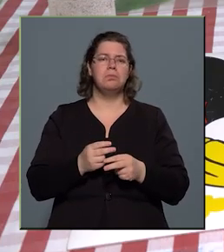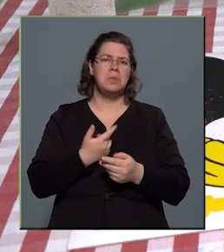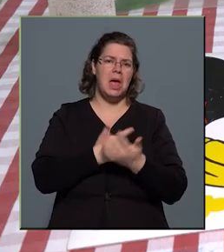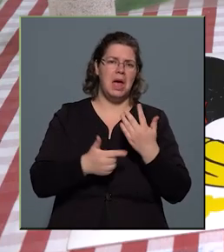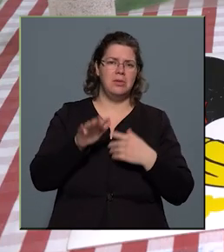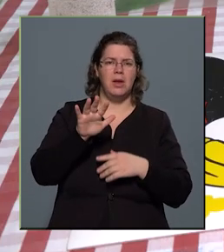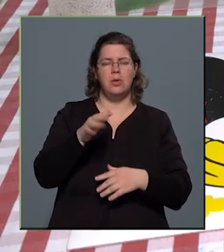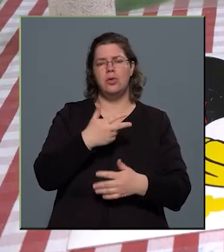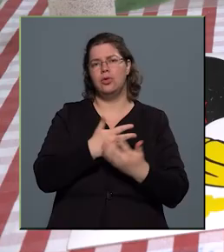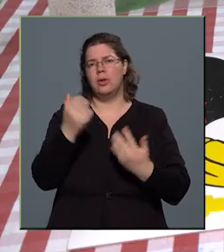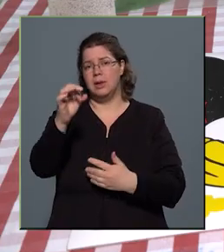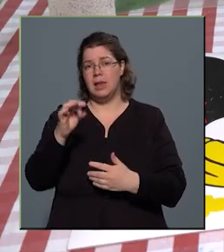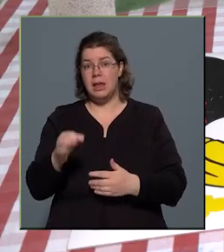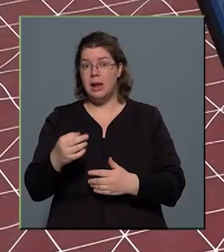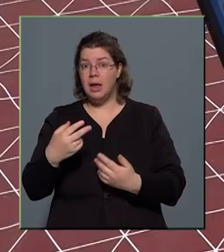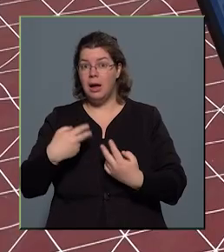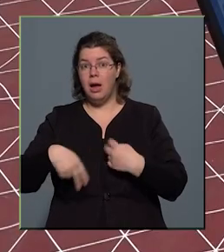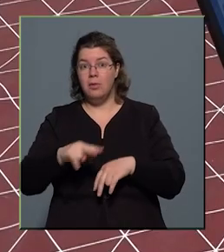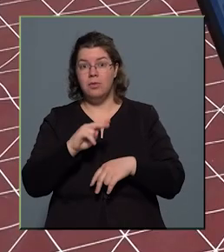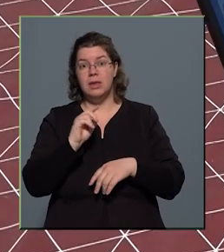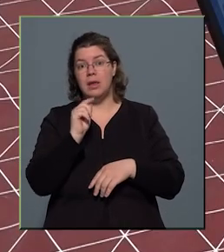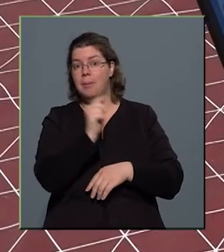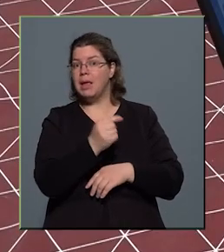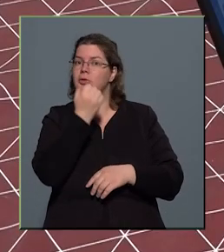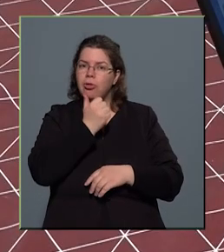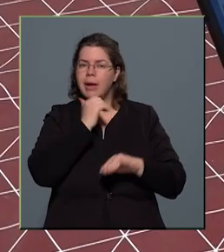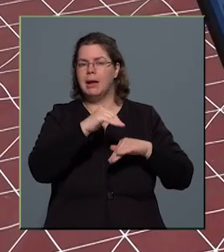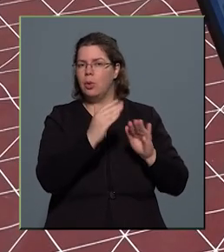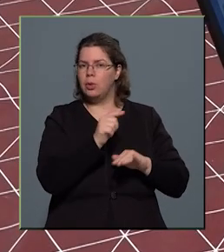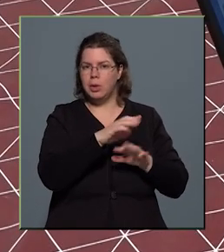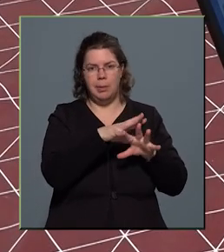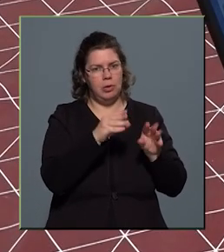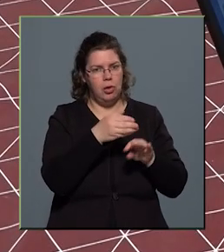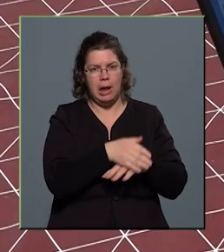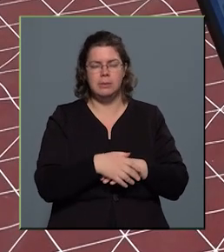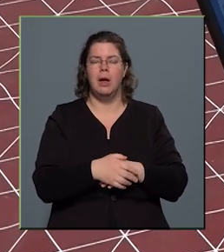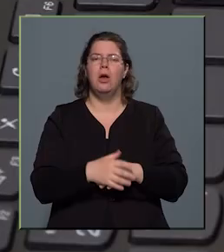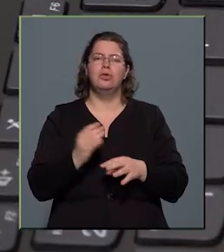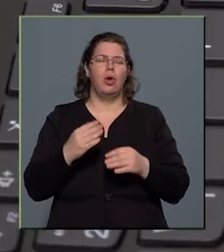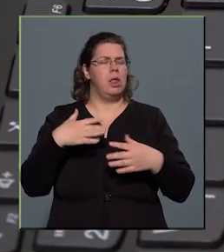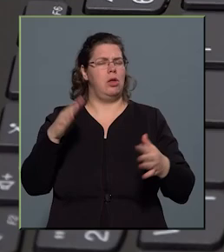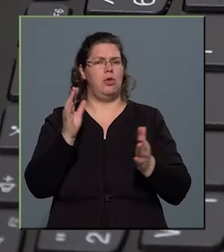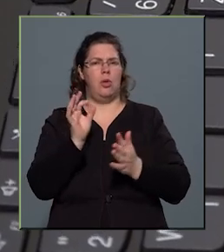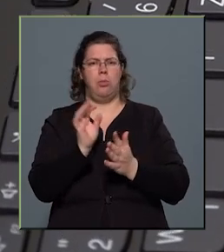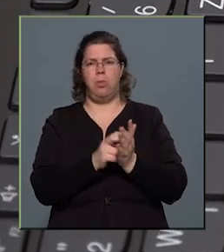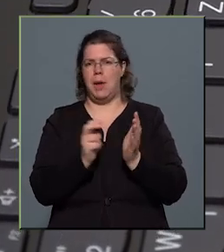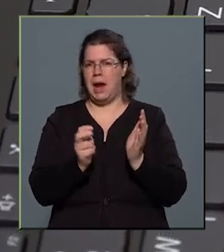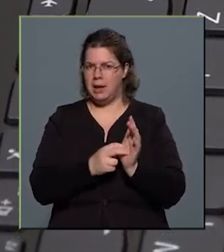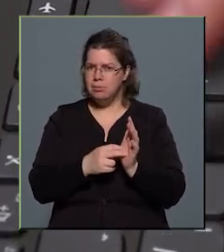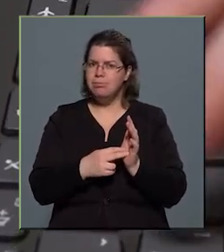százalék a gyerekeknek visszakerül az otthonába, tehát sokkal nagyobb arányba kerülnek haza, mindesetleg tovább